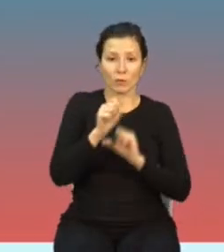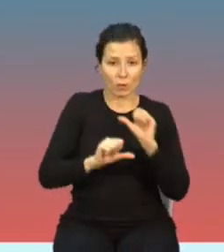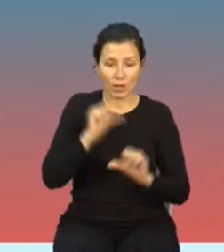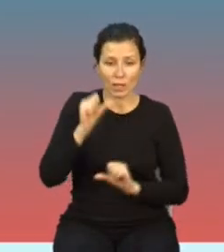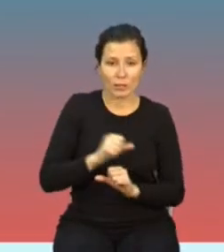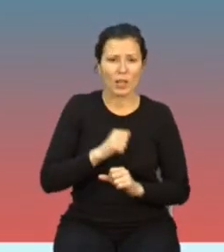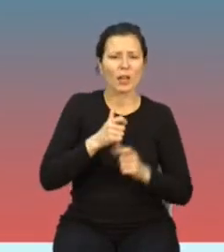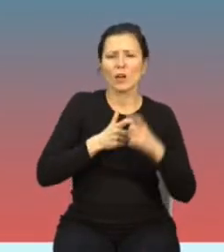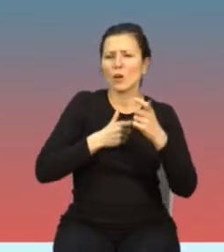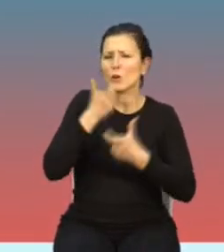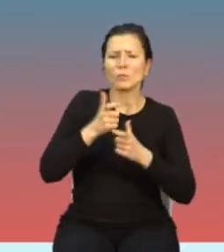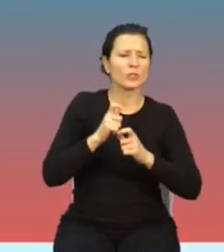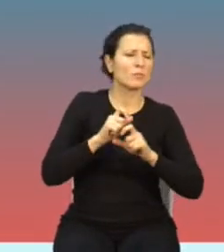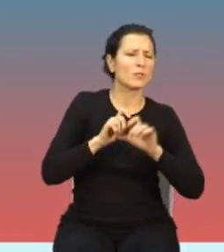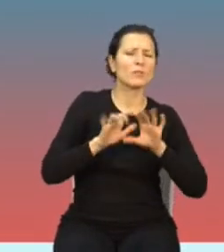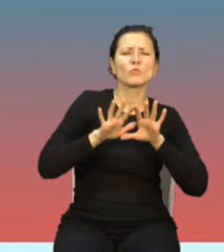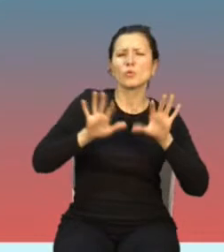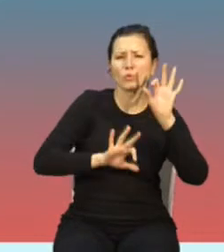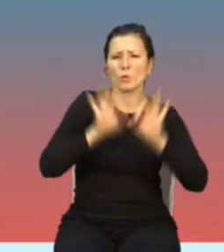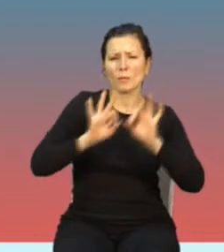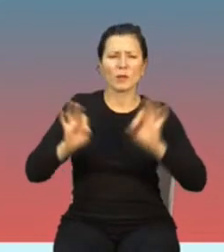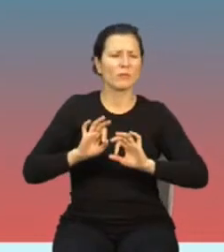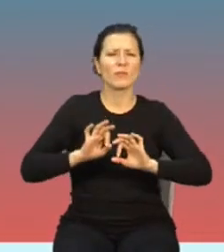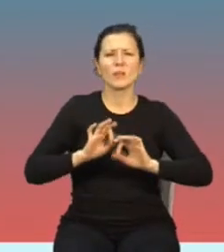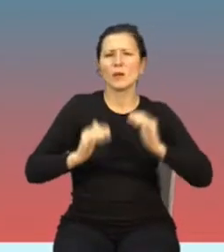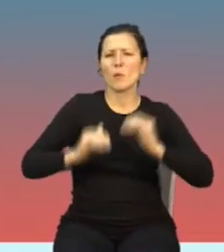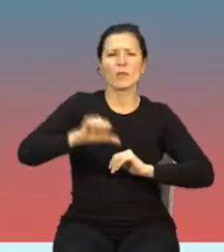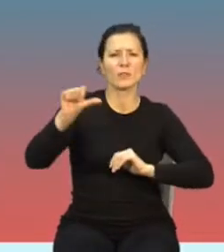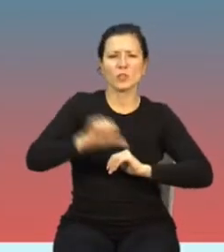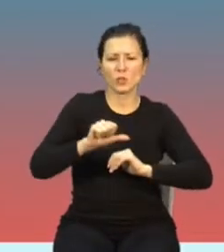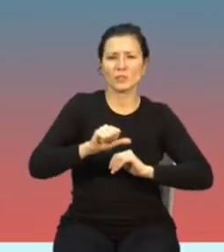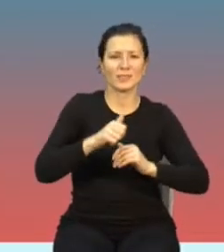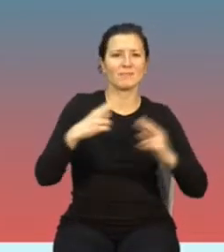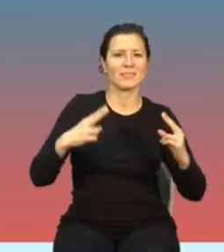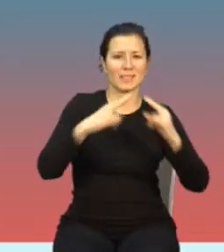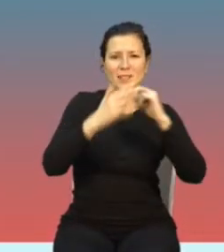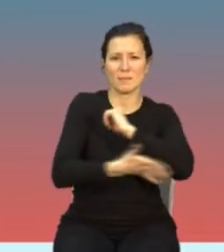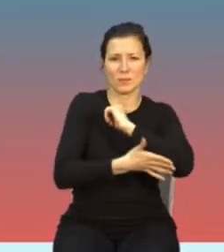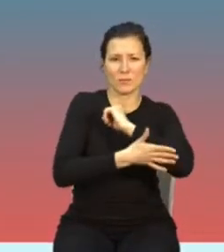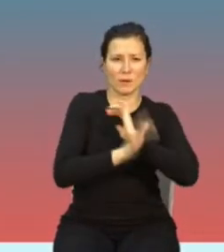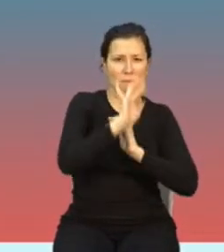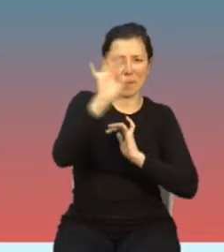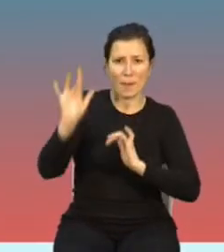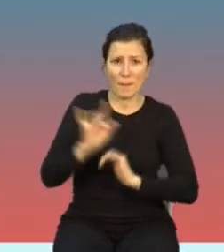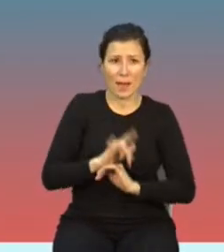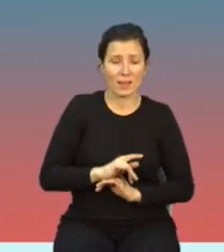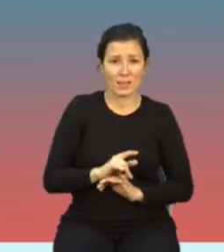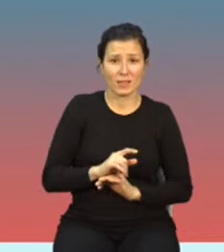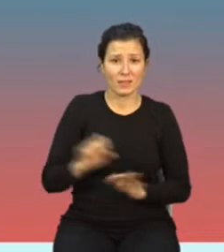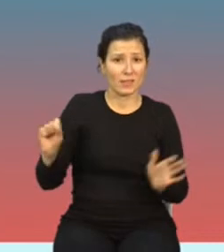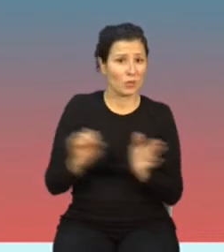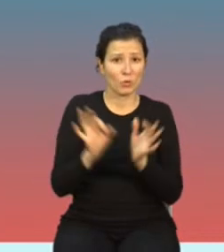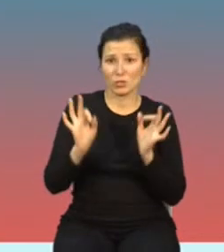tysiącach stacjach bazowych i jak na razie nigdy nie